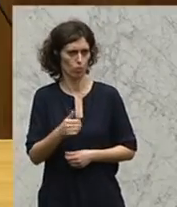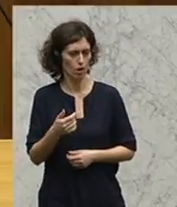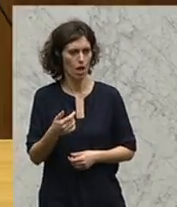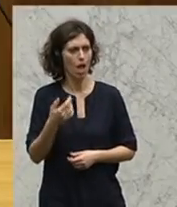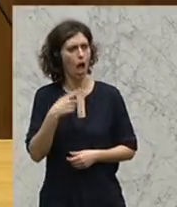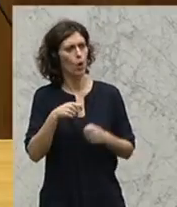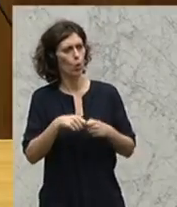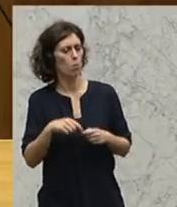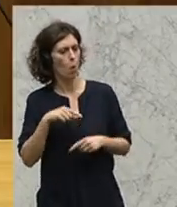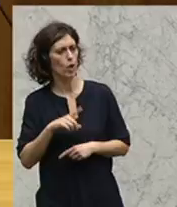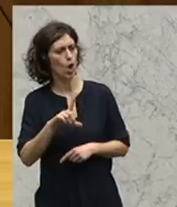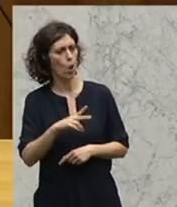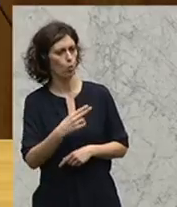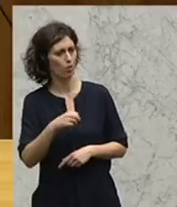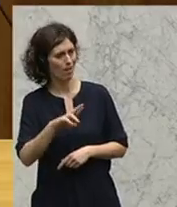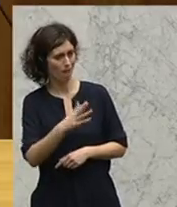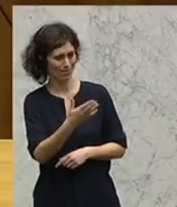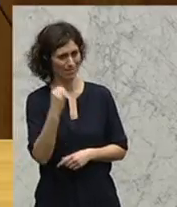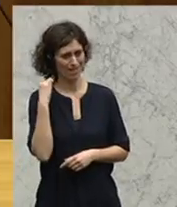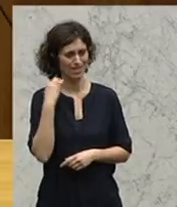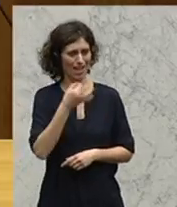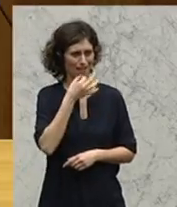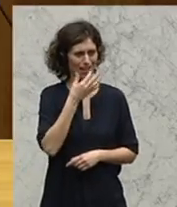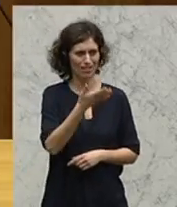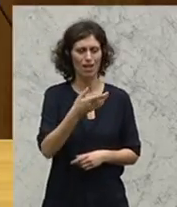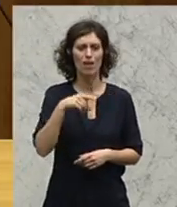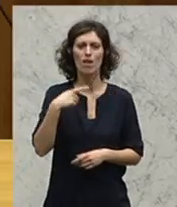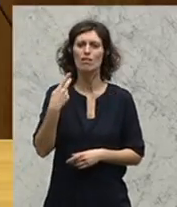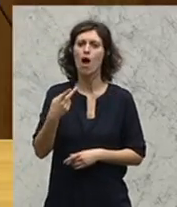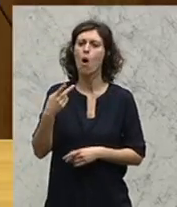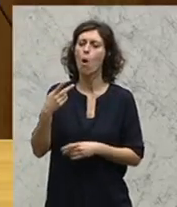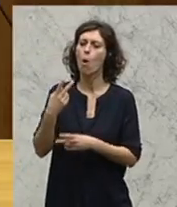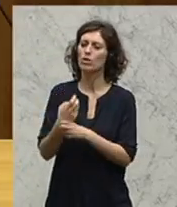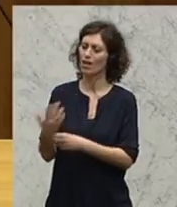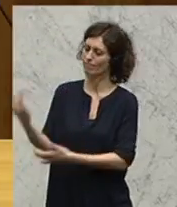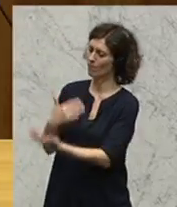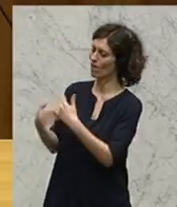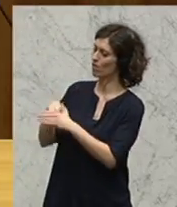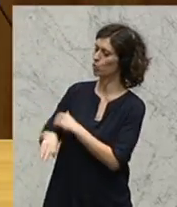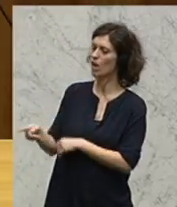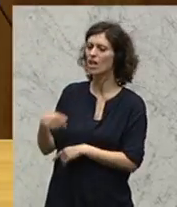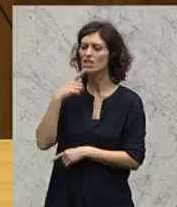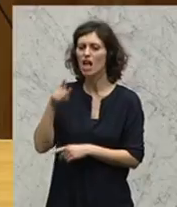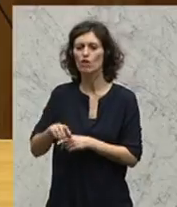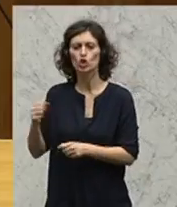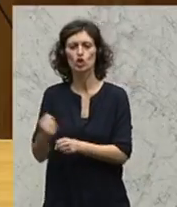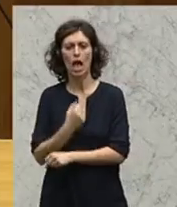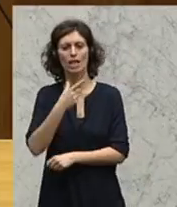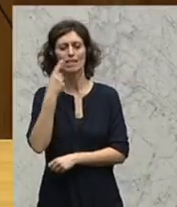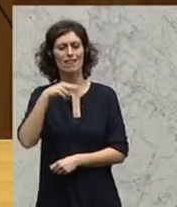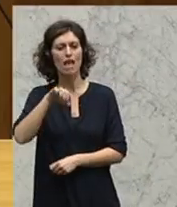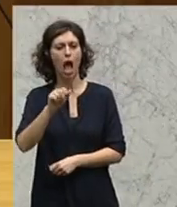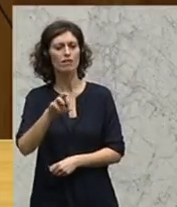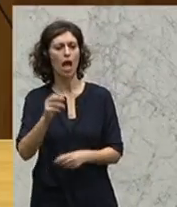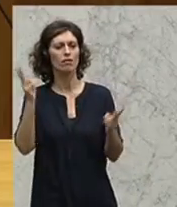Klubobmann, Luca, Sie haben gestern in Ihrer Rede nach Österreich Flüchtende, nach Europa Flüchtende als sogenannte Neandertaler beschimpft.